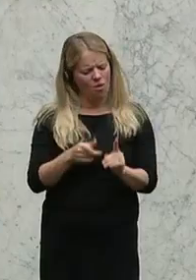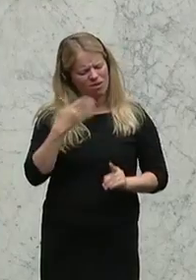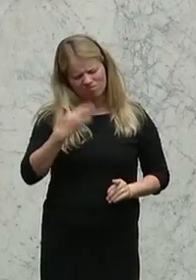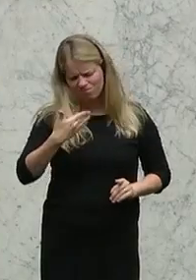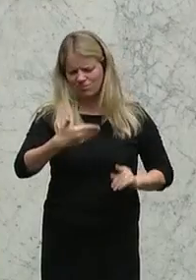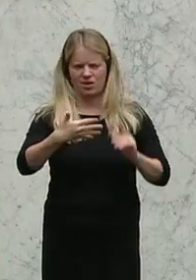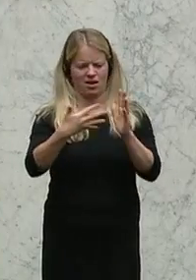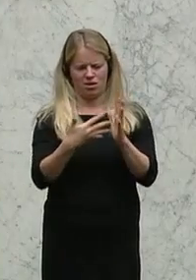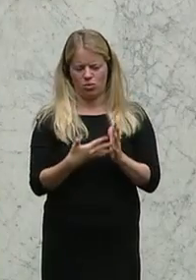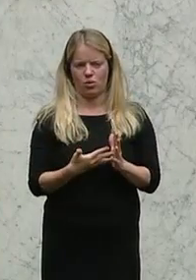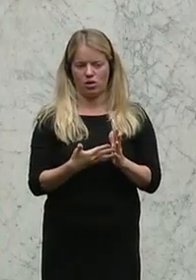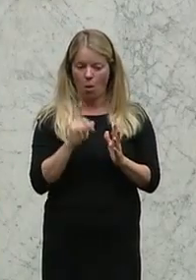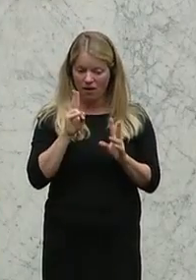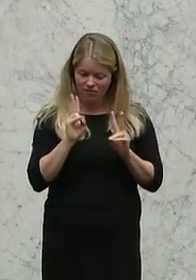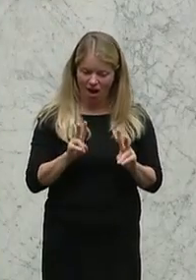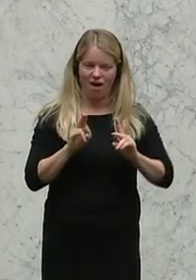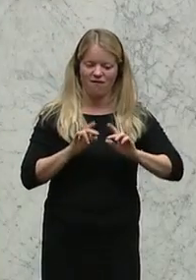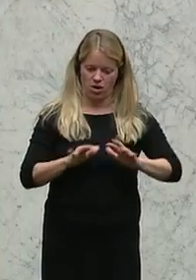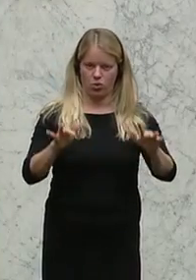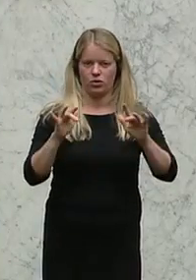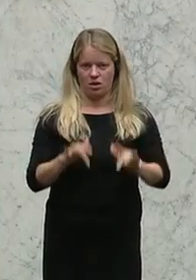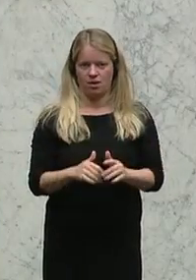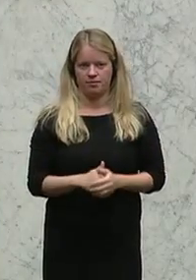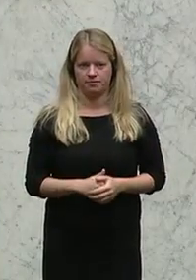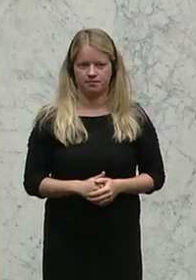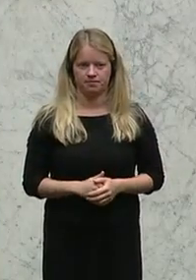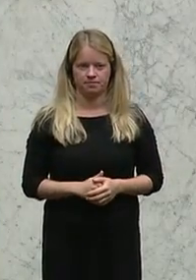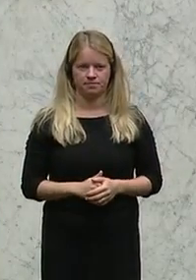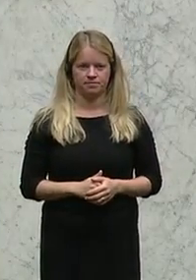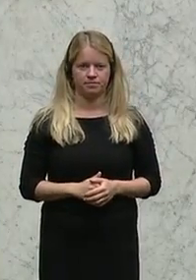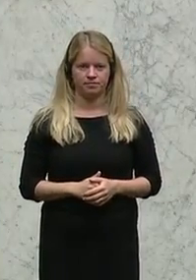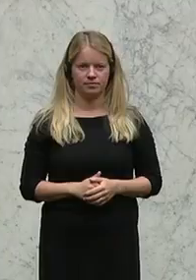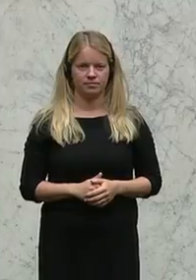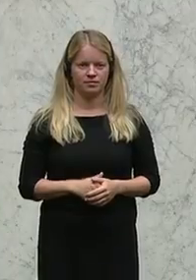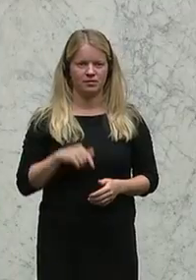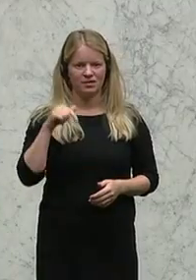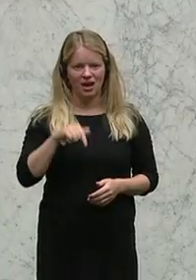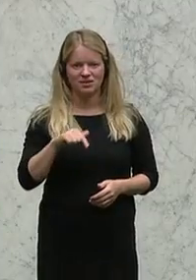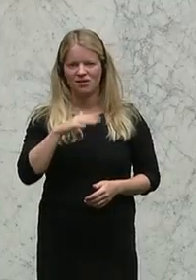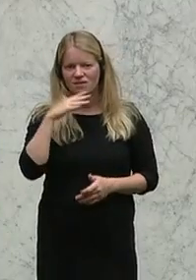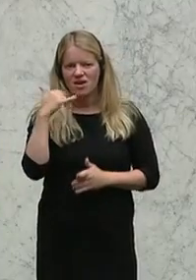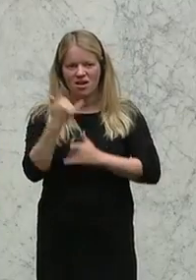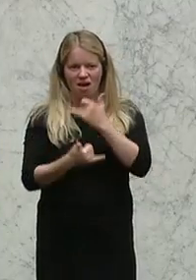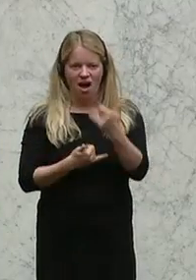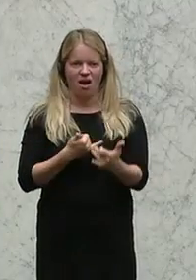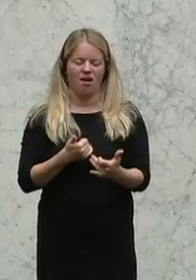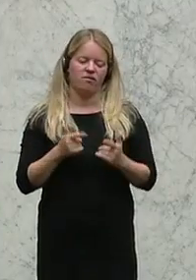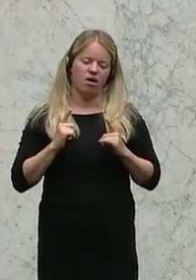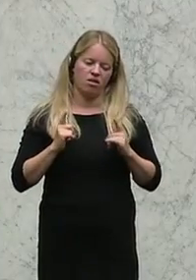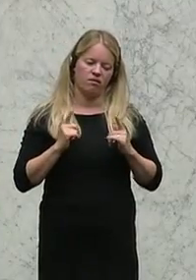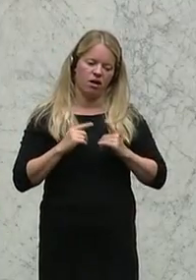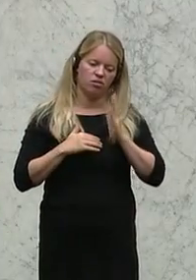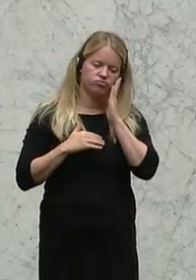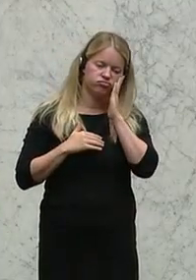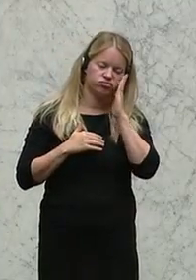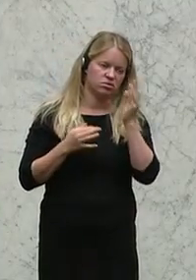sollen auf ihre Wirksamkeit. Das ist etwas, das über Jahre verschlafen worden ist. Und wir werden sehen, was